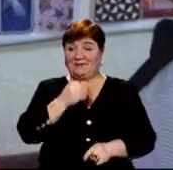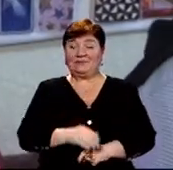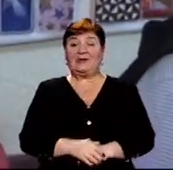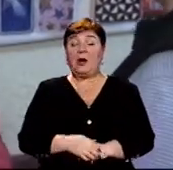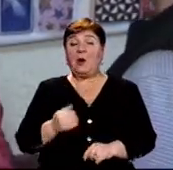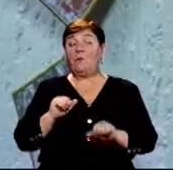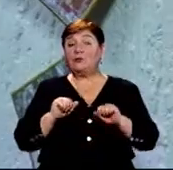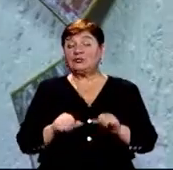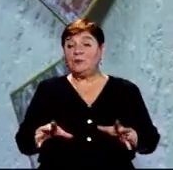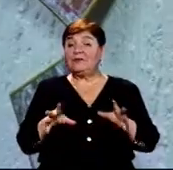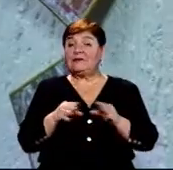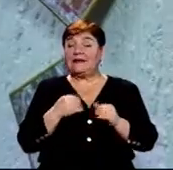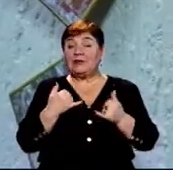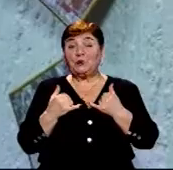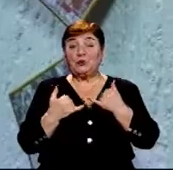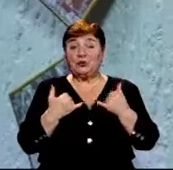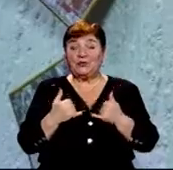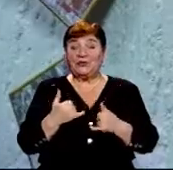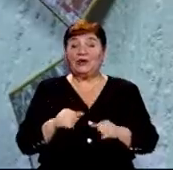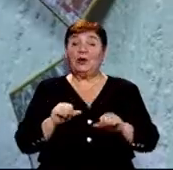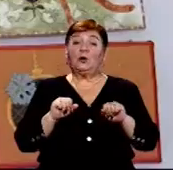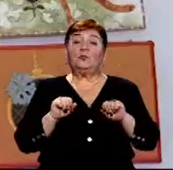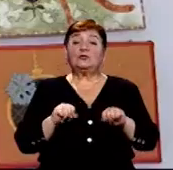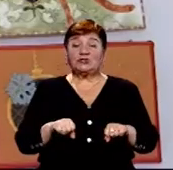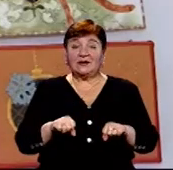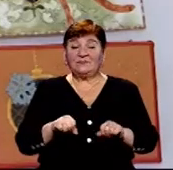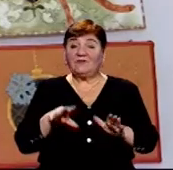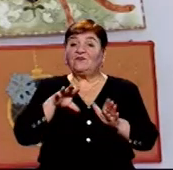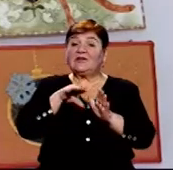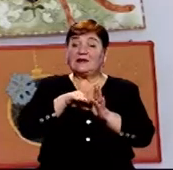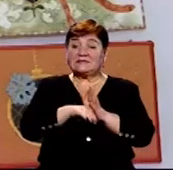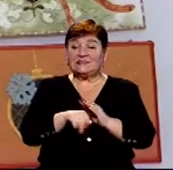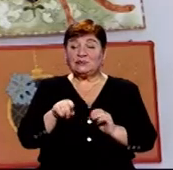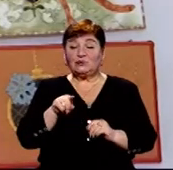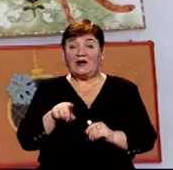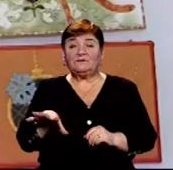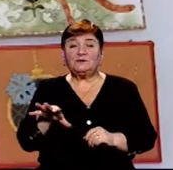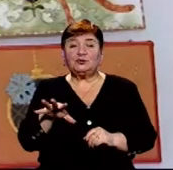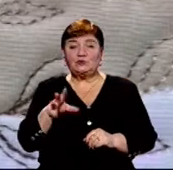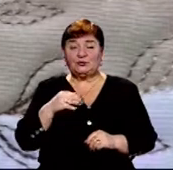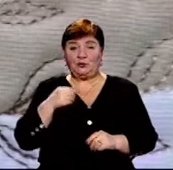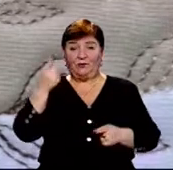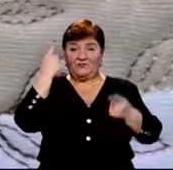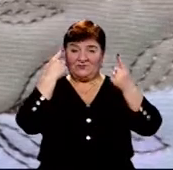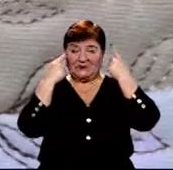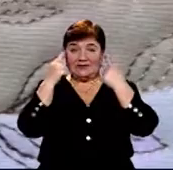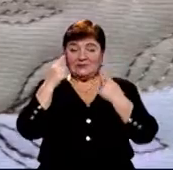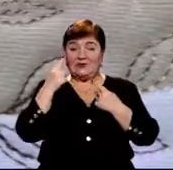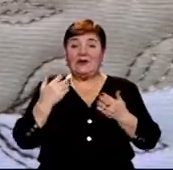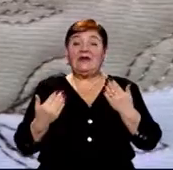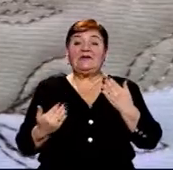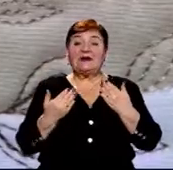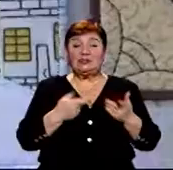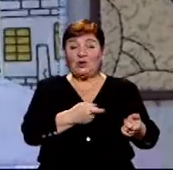«Може поєднати кольори, дуже такі непоєднувані, можна вкласти сюди всю свою фантазію, що тільки. Якщо